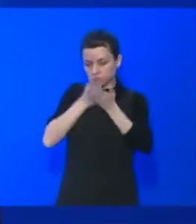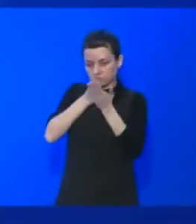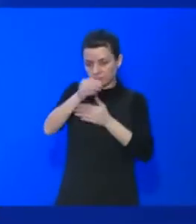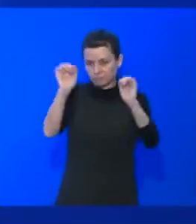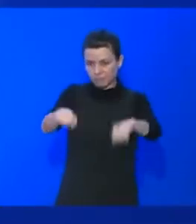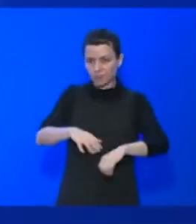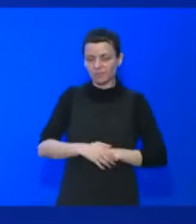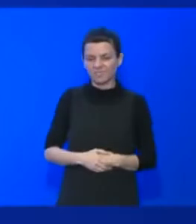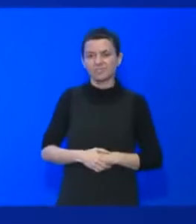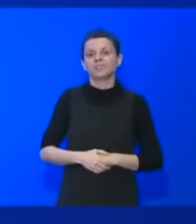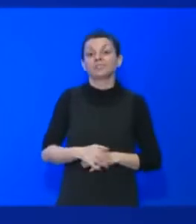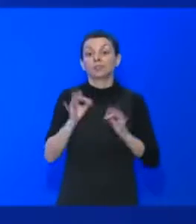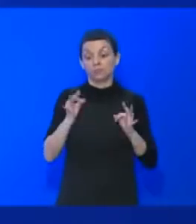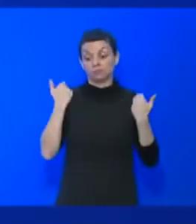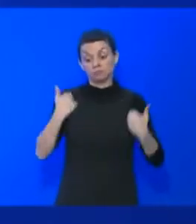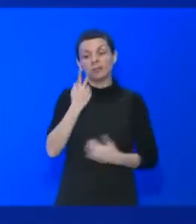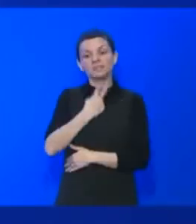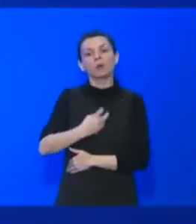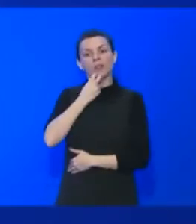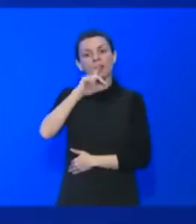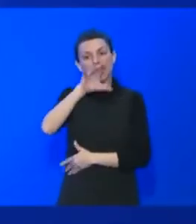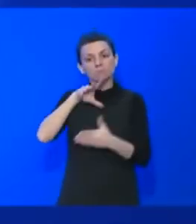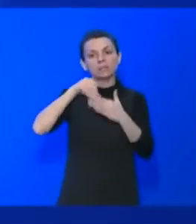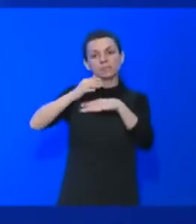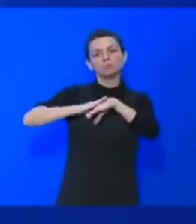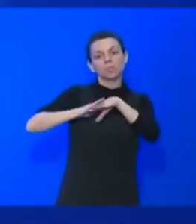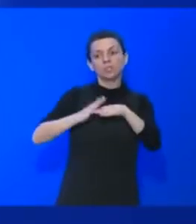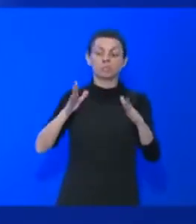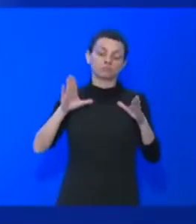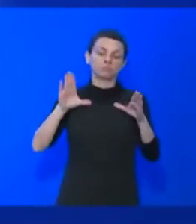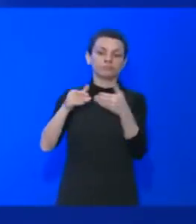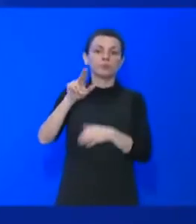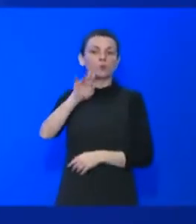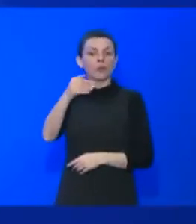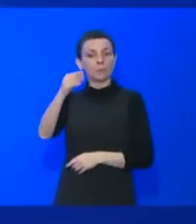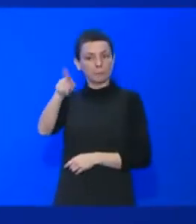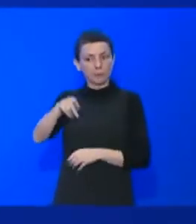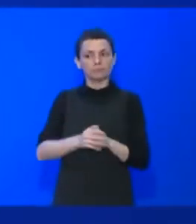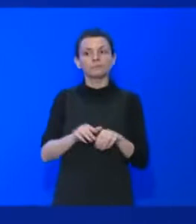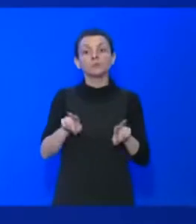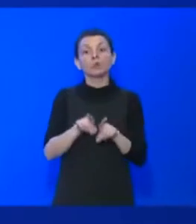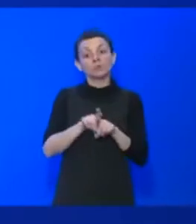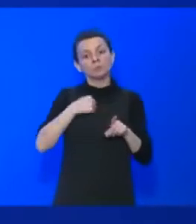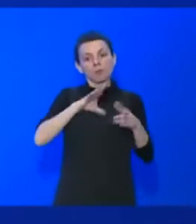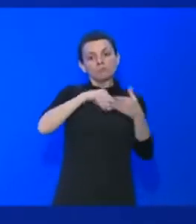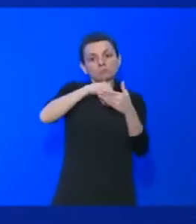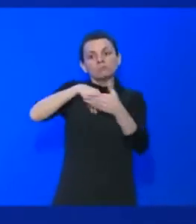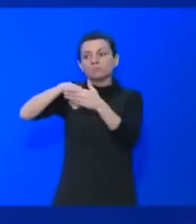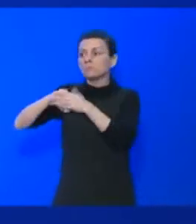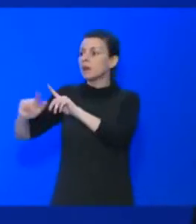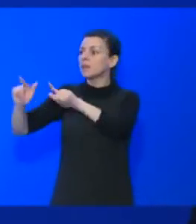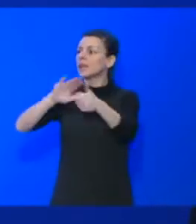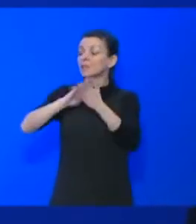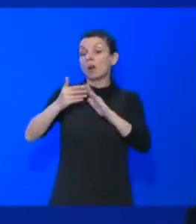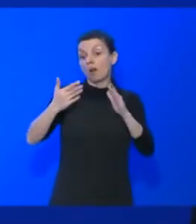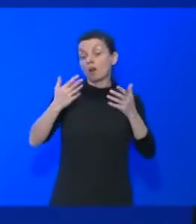Donc, je suis une citoyenne engagée politiquement au sein de l'UMP. Je suis aussi membre de la plupart des associations qui sont là ce soir.